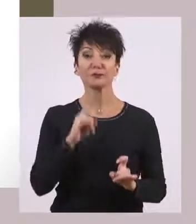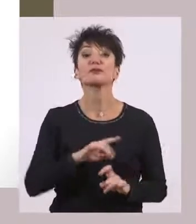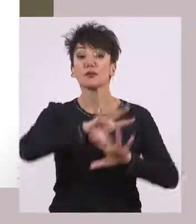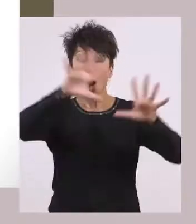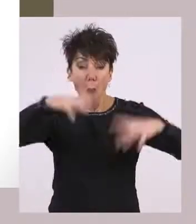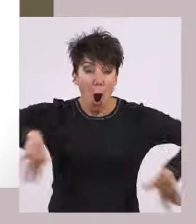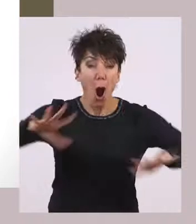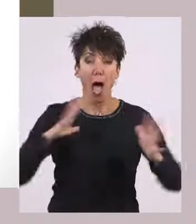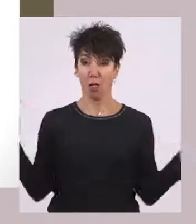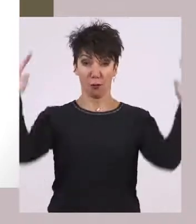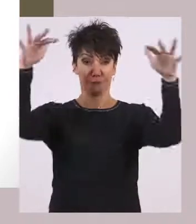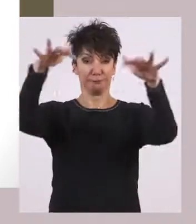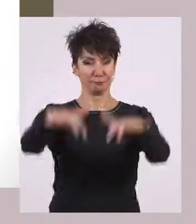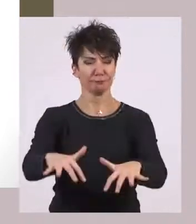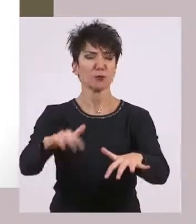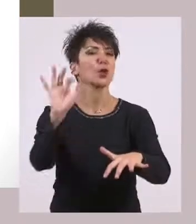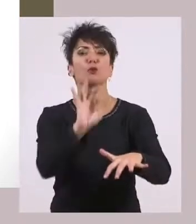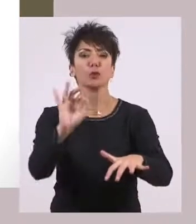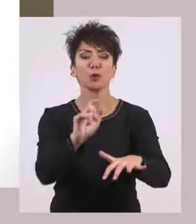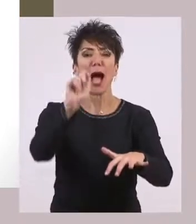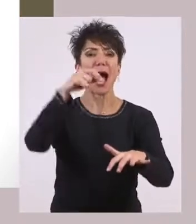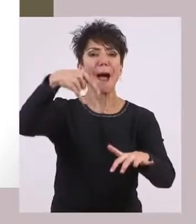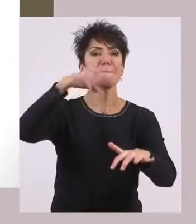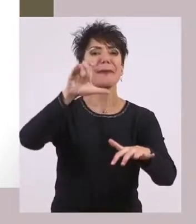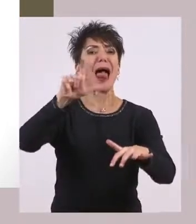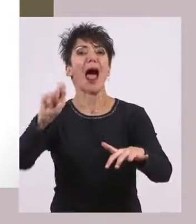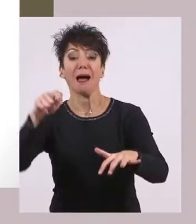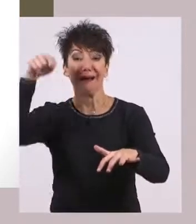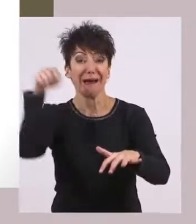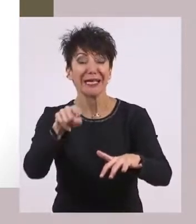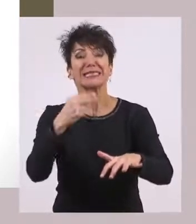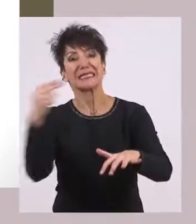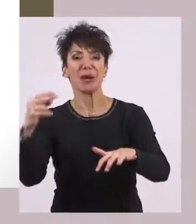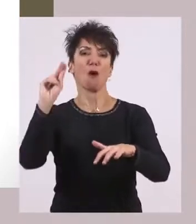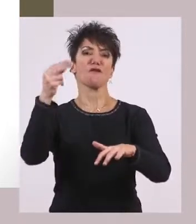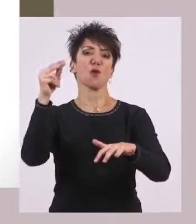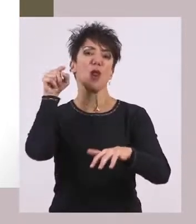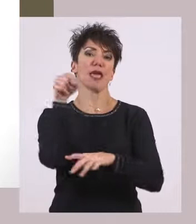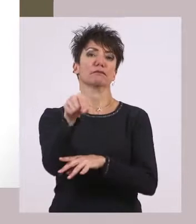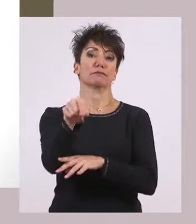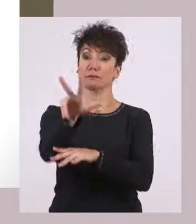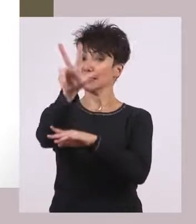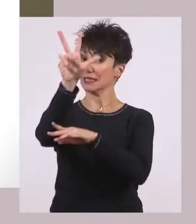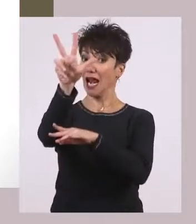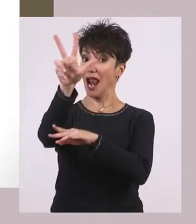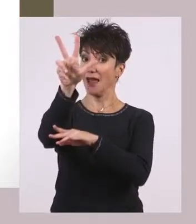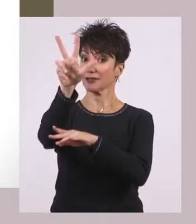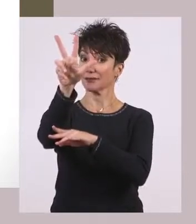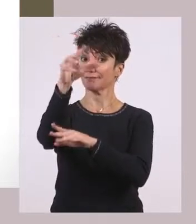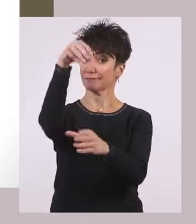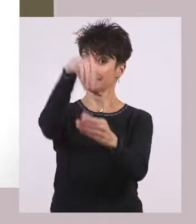που μοιάζει με τη δική μας βουλή. Σε αυτή τη συνέλευση, όμως, μπορούσαν να συμμετέχουν μόνο οι